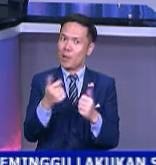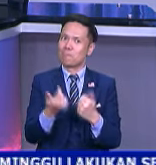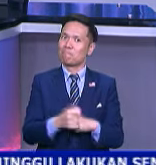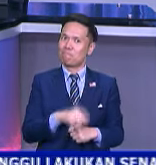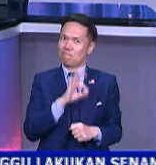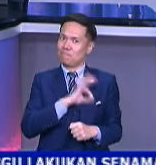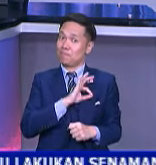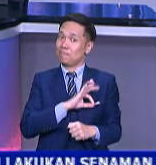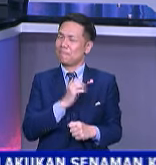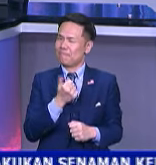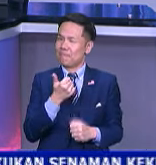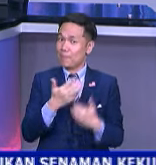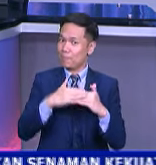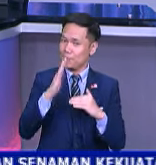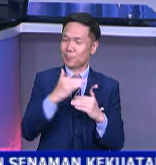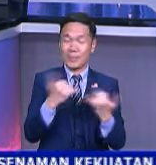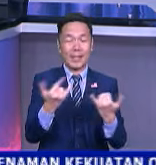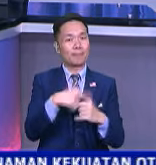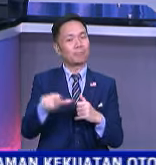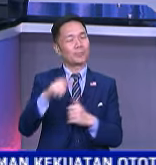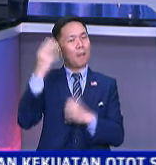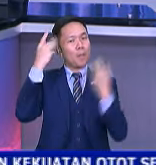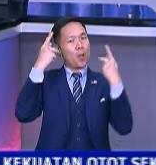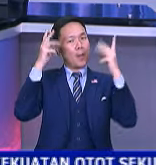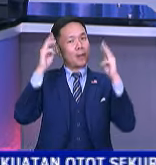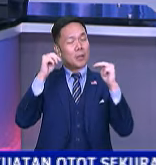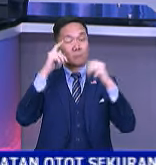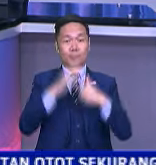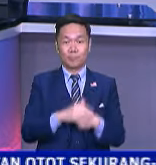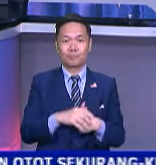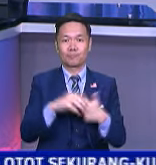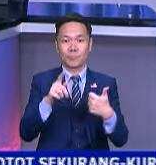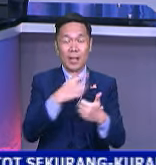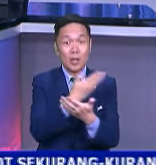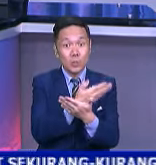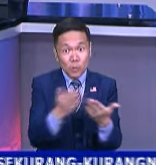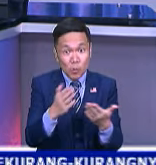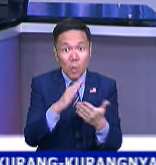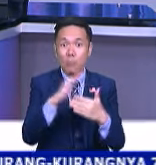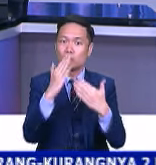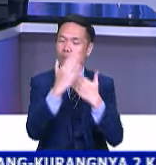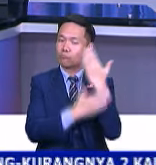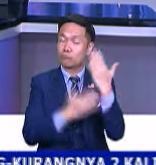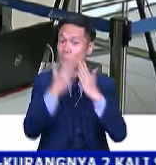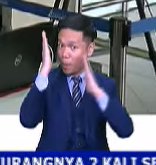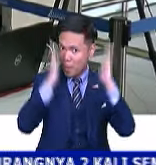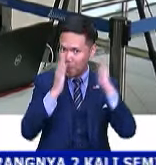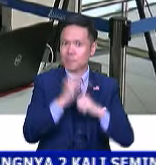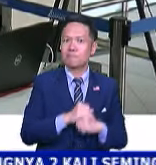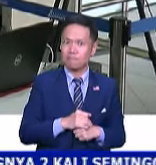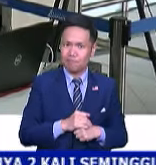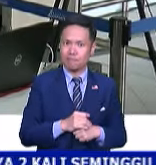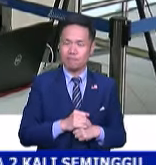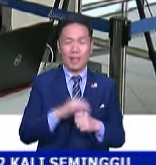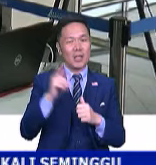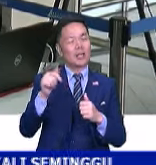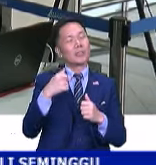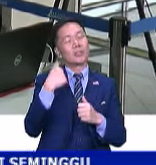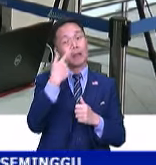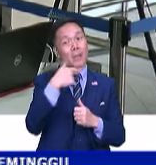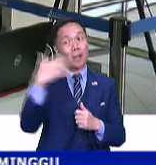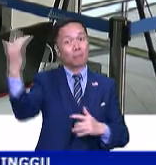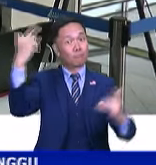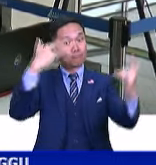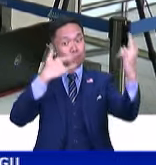Menurut Perdana Menteri Tan Sri Mohddin Yassin, kemudahan terpakai di seluruh negara. Perdana Menteri berkata pengembara yang